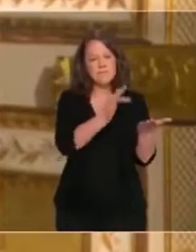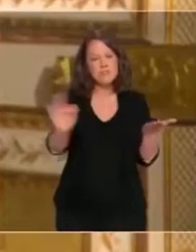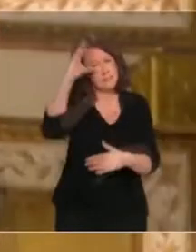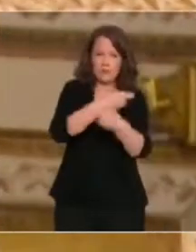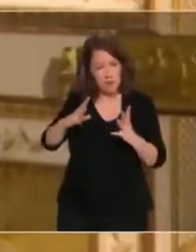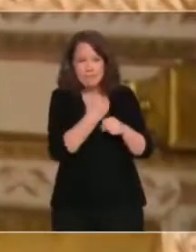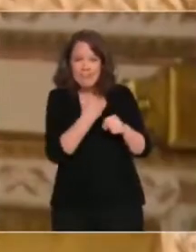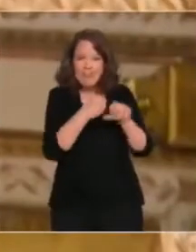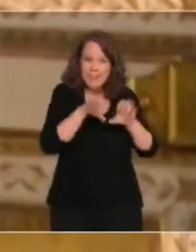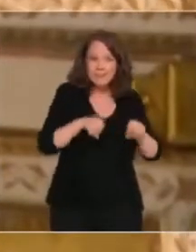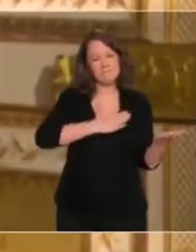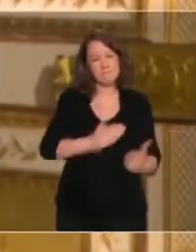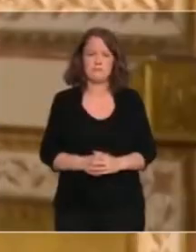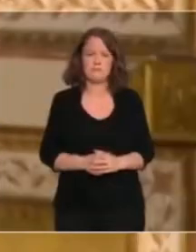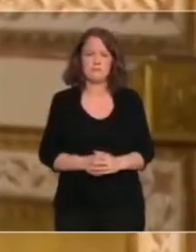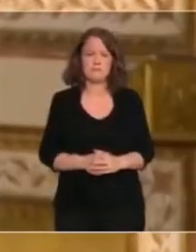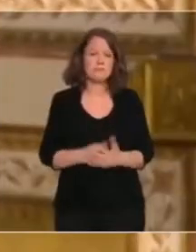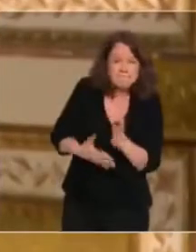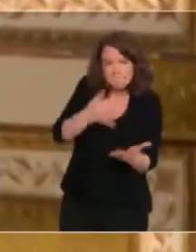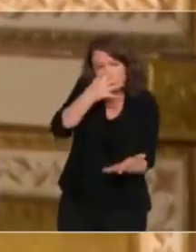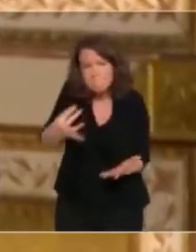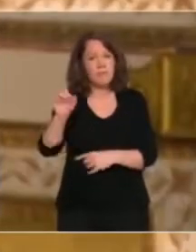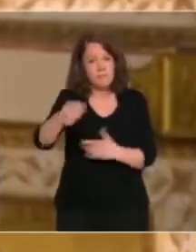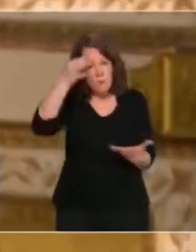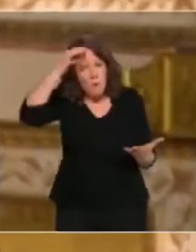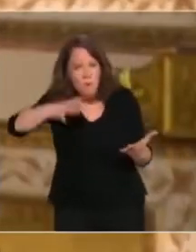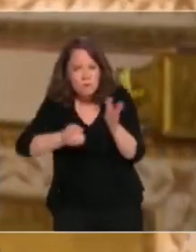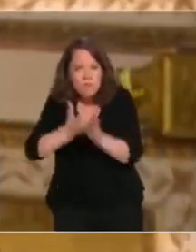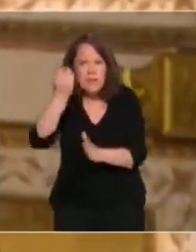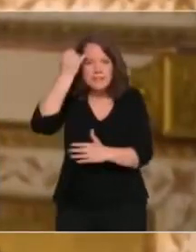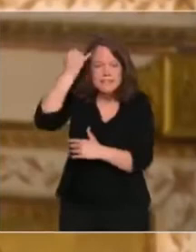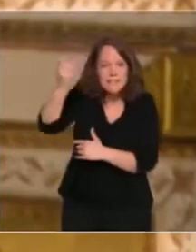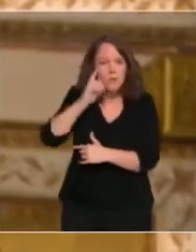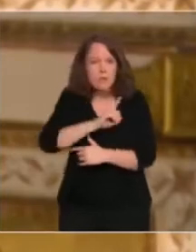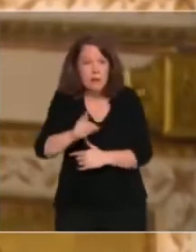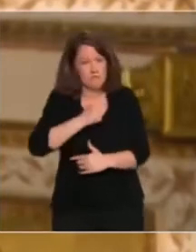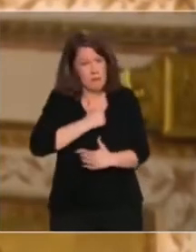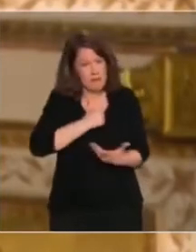Mes chers camarades, le gouvernement, nous sommes les ratés, inutiles, moi le premier.